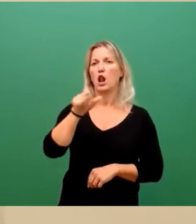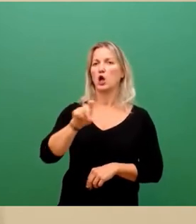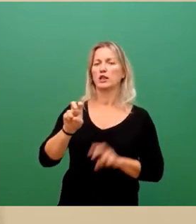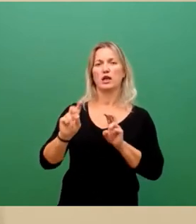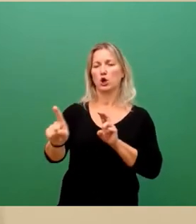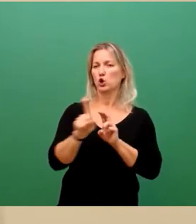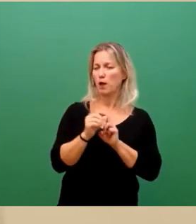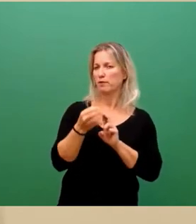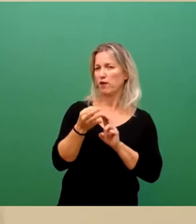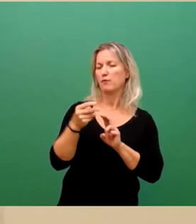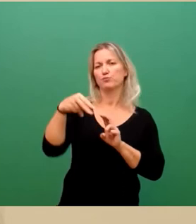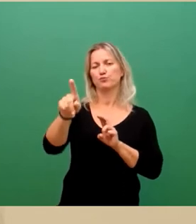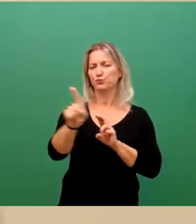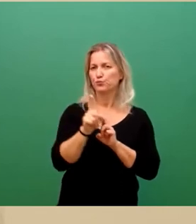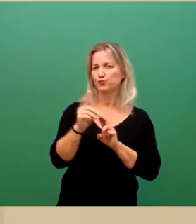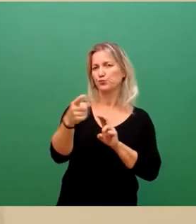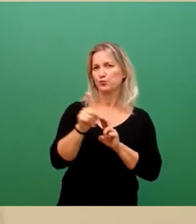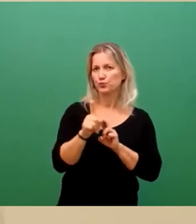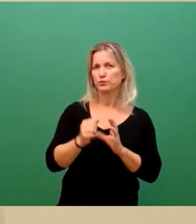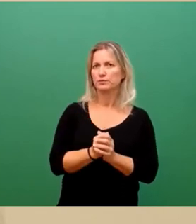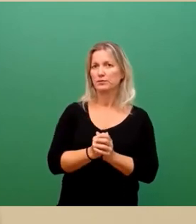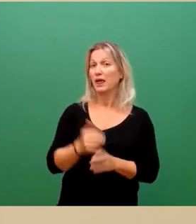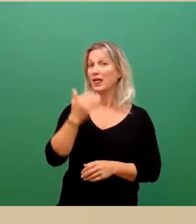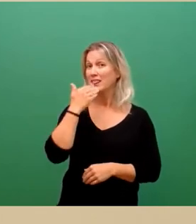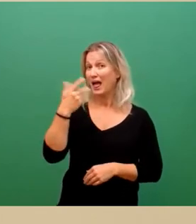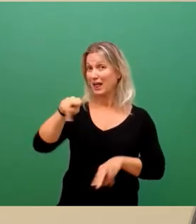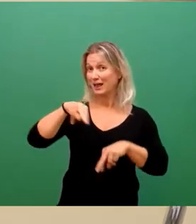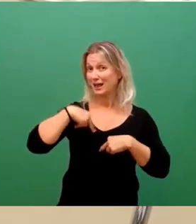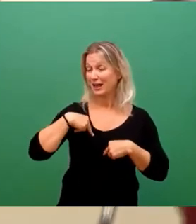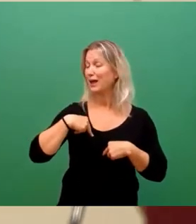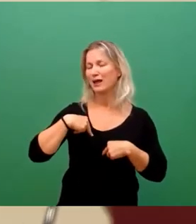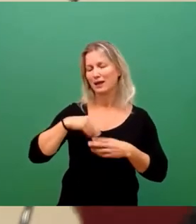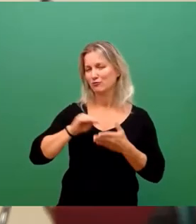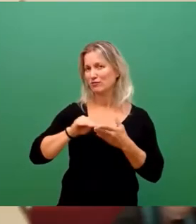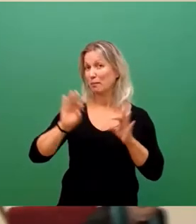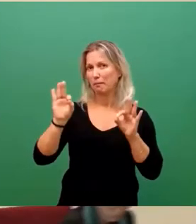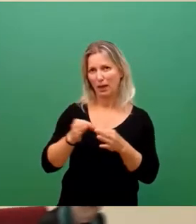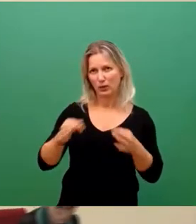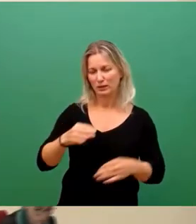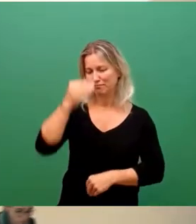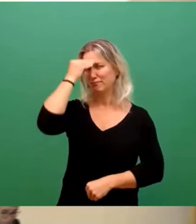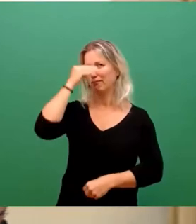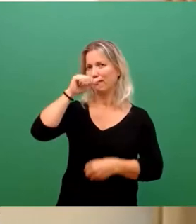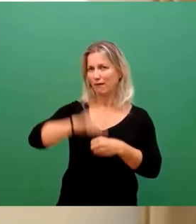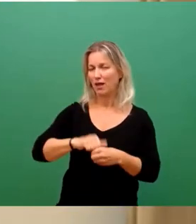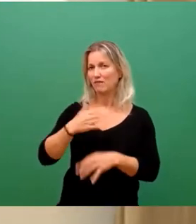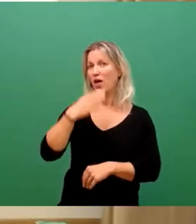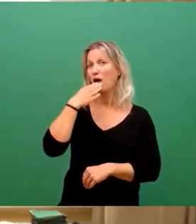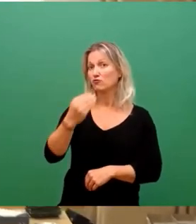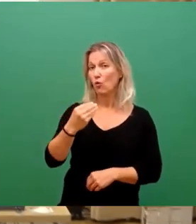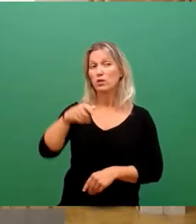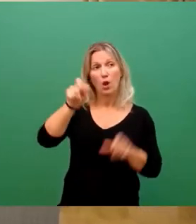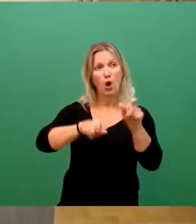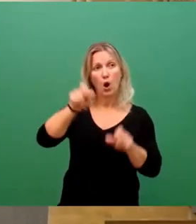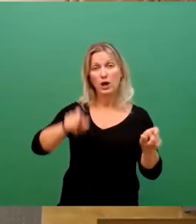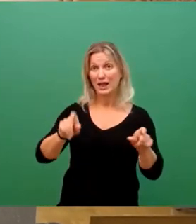Vielen Dank, Herr Donhauser. Ich brauche Ihre Antwort nicht schriftlich, ich kann mir das merken. Ich würde mich aber freuen, wenn die Bürgerinnen und Bürger baldigstmöglich von